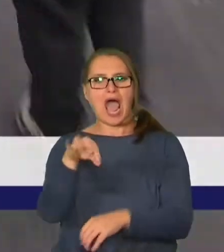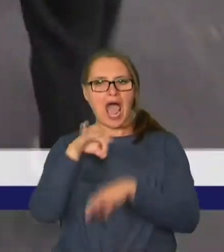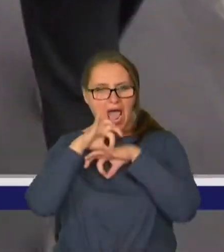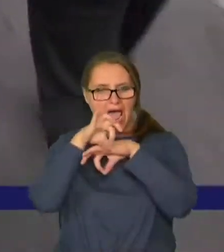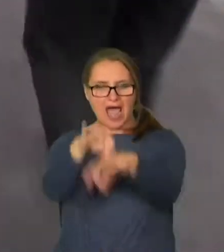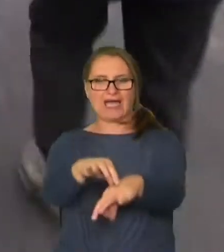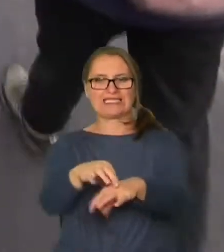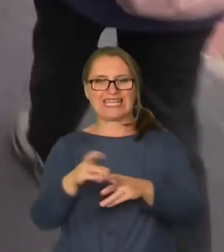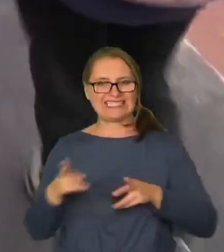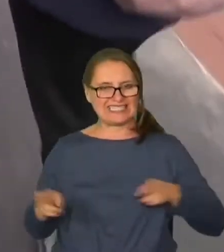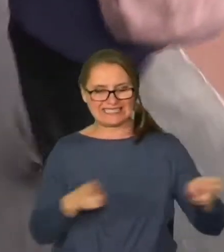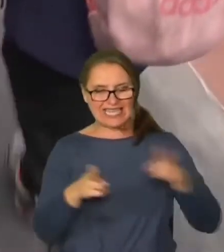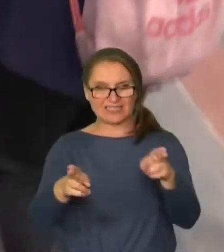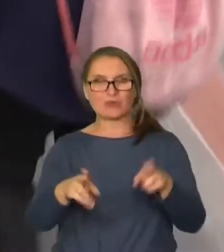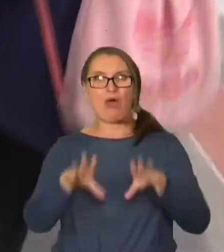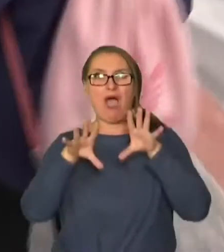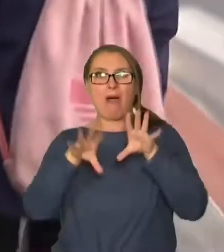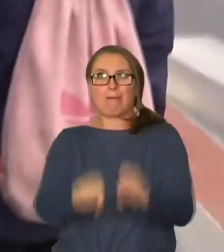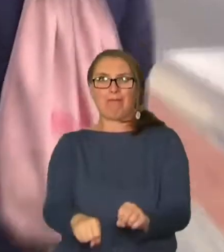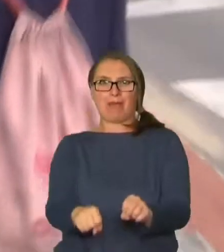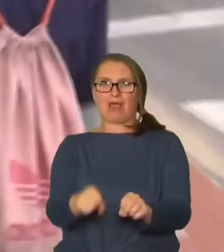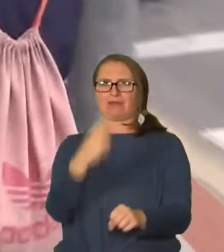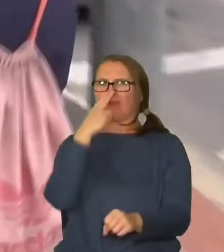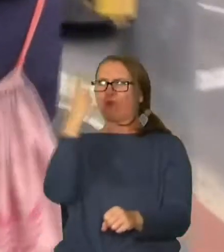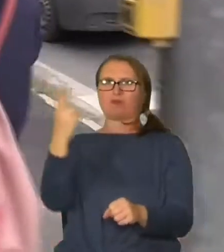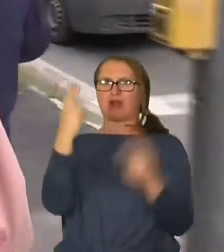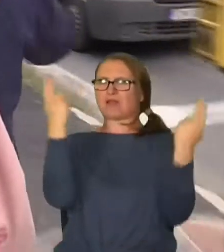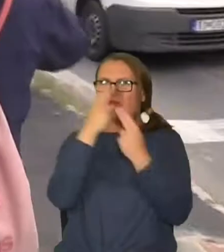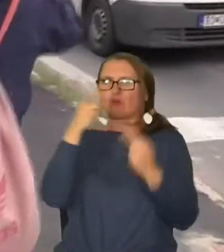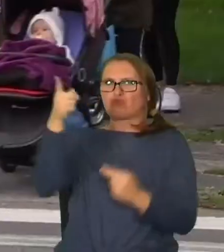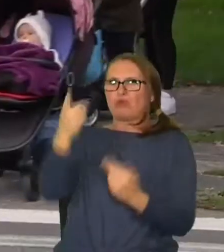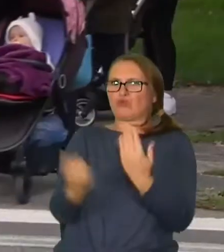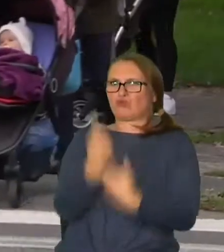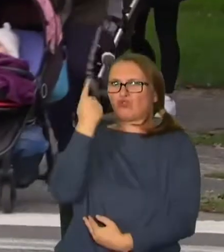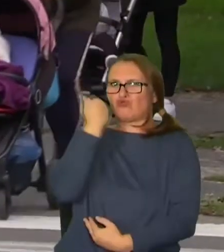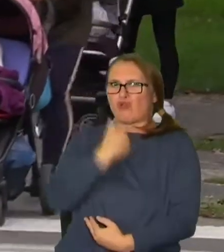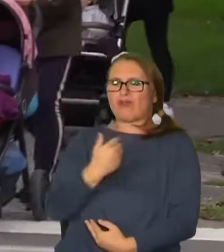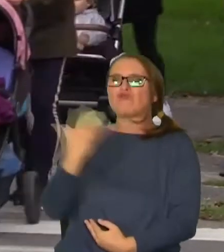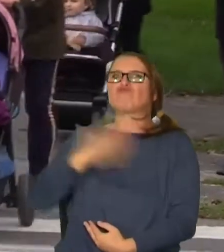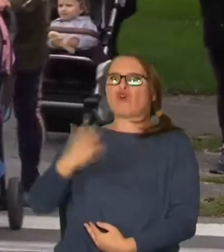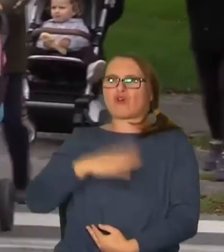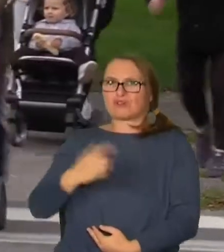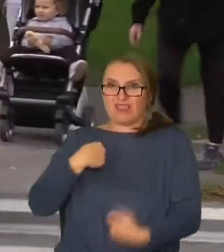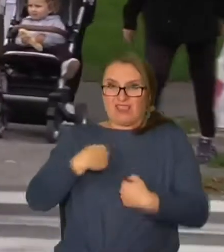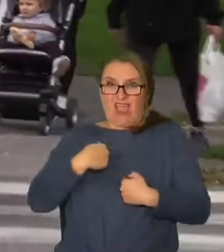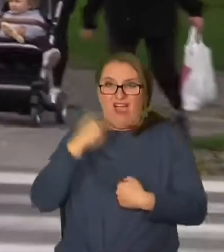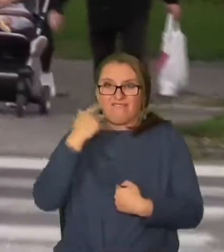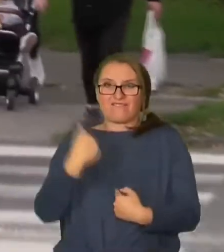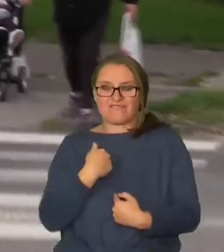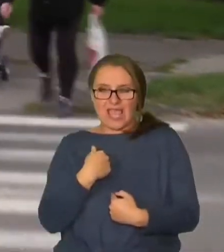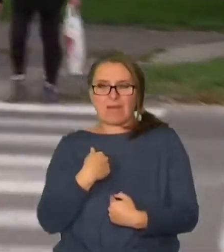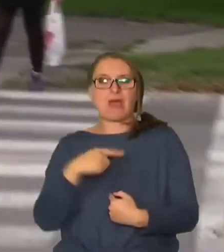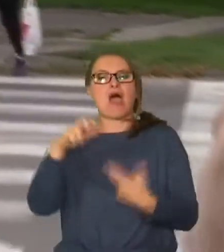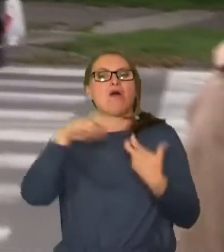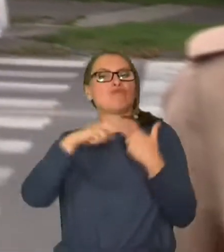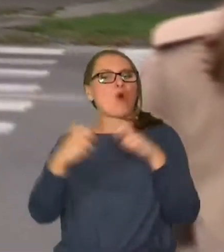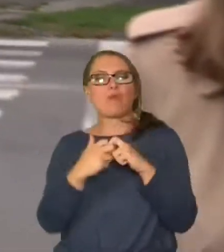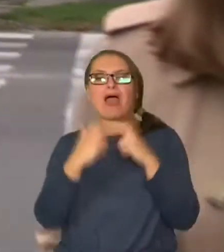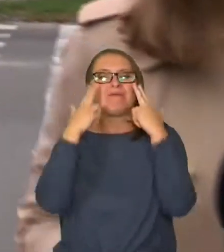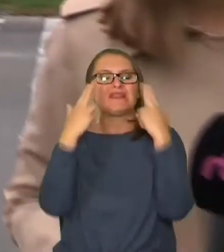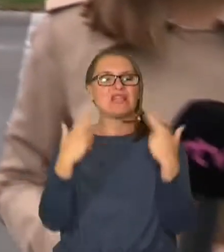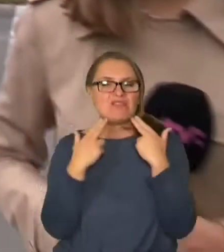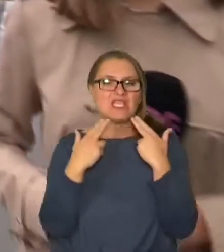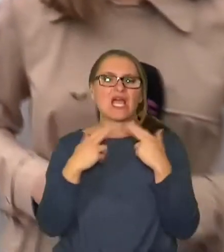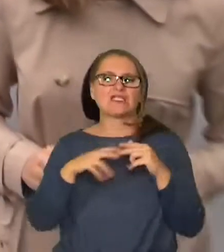cez tú cestu. A teraz ten pes sa kúka, že prečo ja nemôžem ísť, keď to viem. Problémom pre nevidiacich sú aj kolobežky